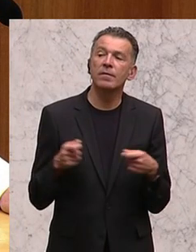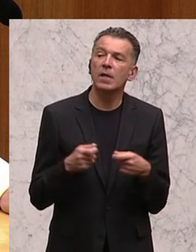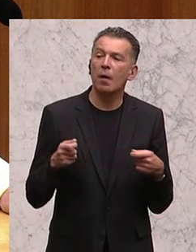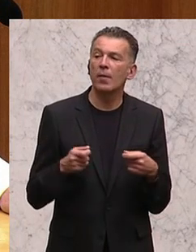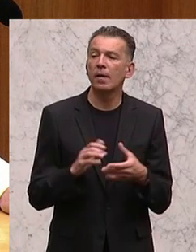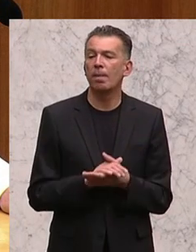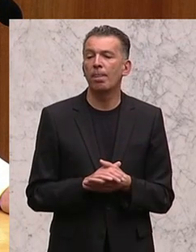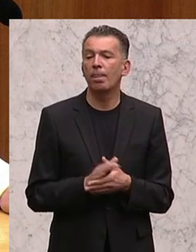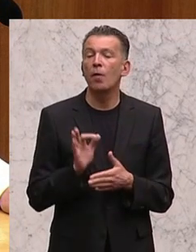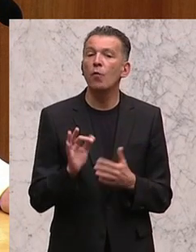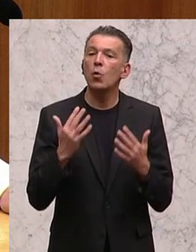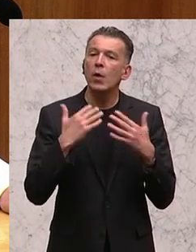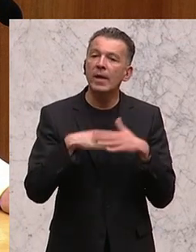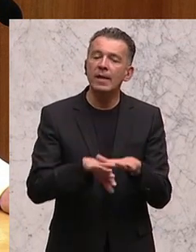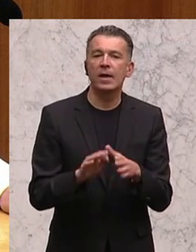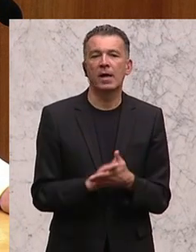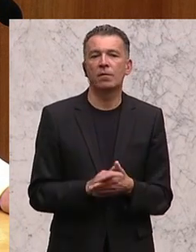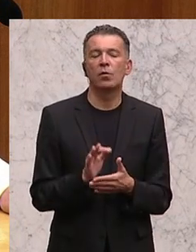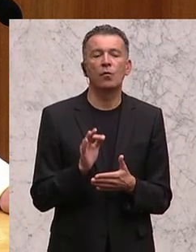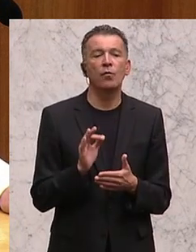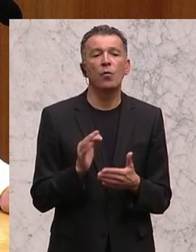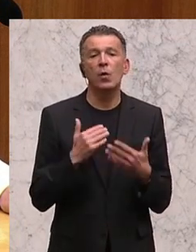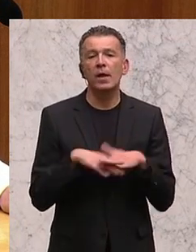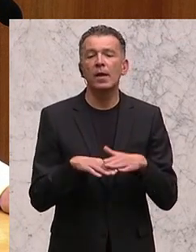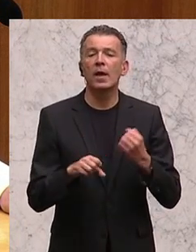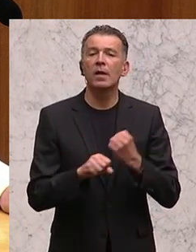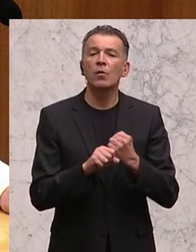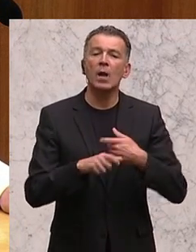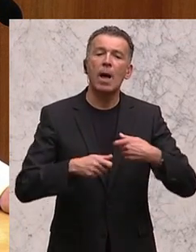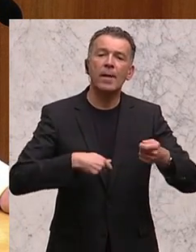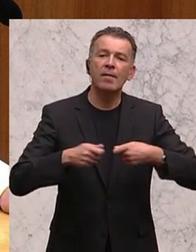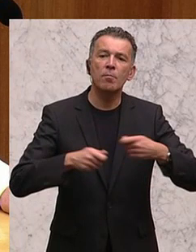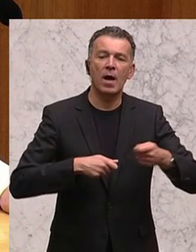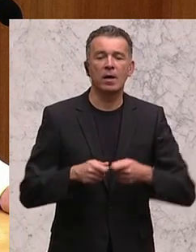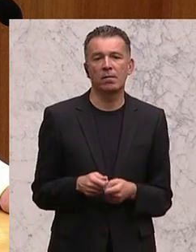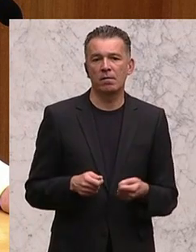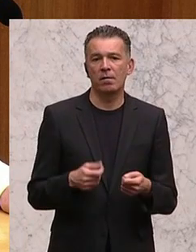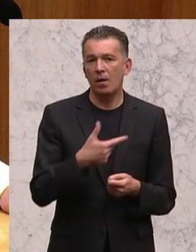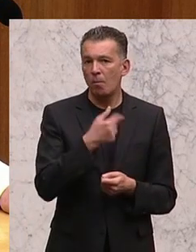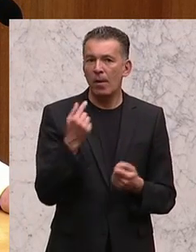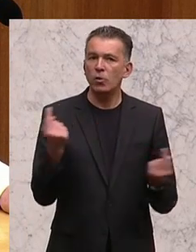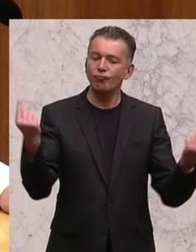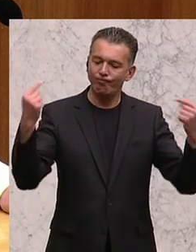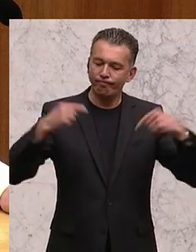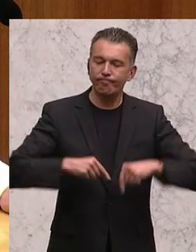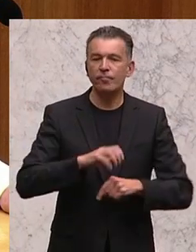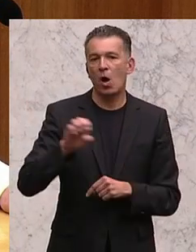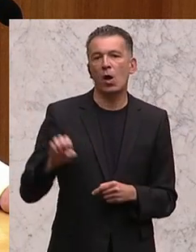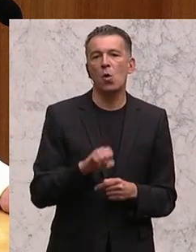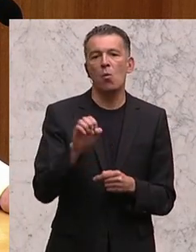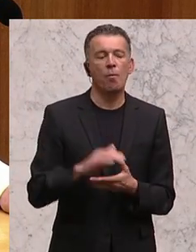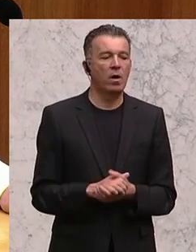für die Integration, für die Integration auf dem Arbeitsmarkt der Menschen, die nach Europa gekommen sind.